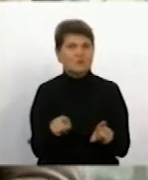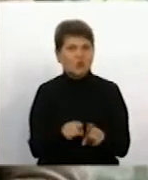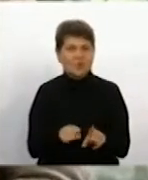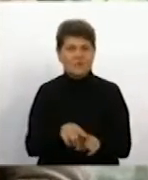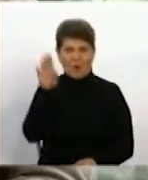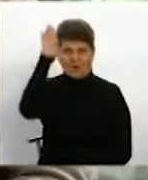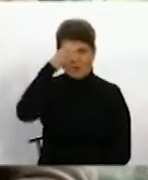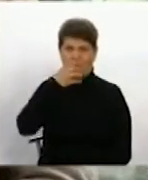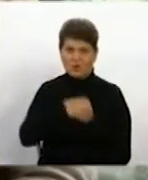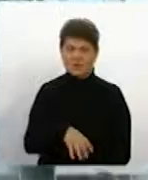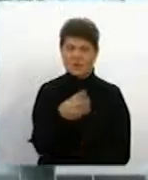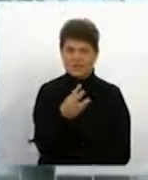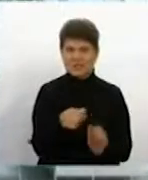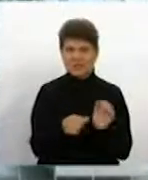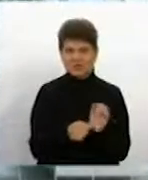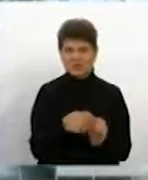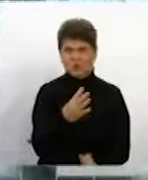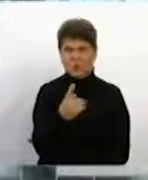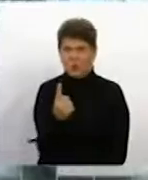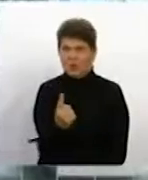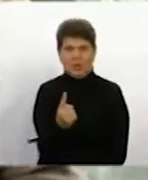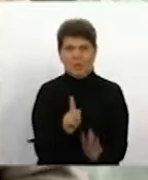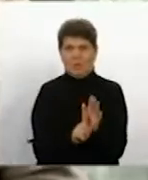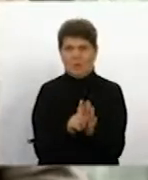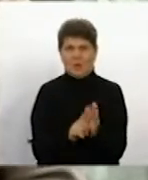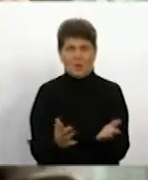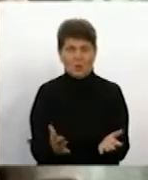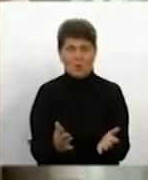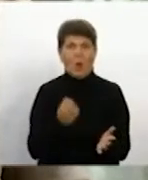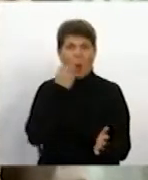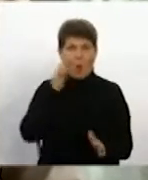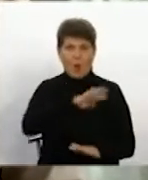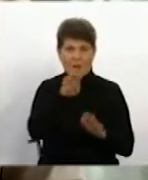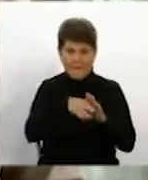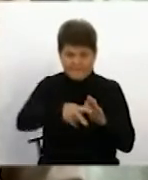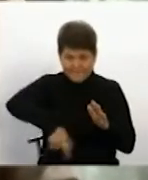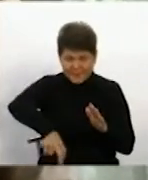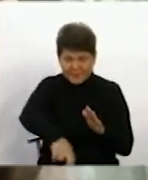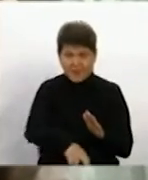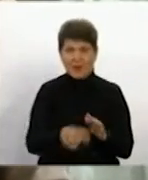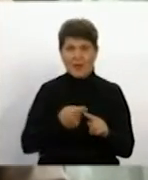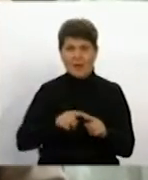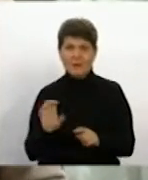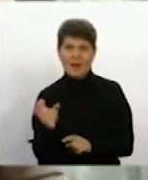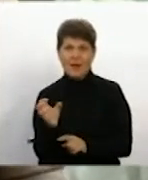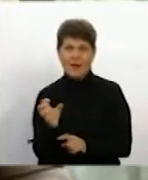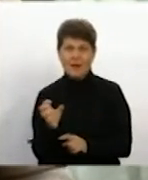в цьому місяці була трошки більша. І коли ми спустилися в підвал, виявилося, що на циркуляторному крані